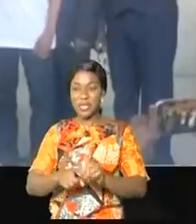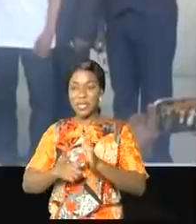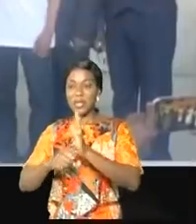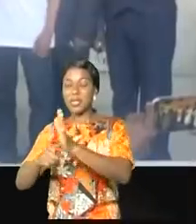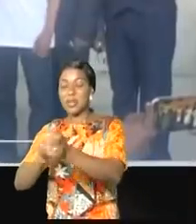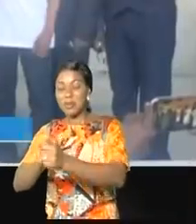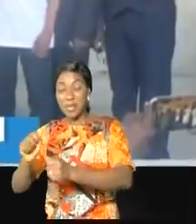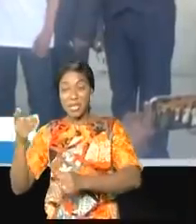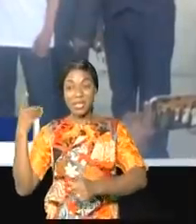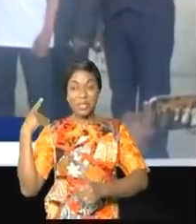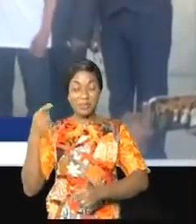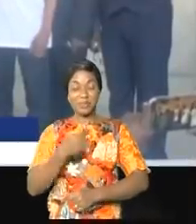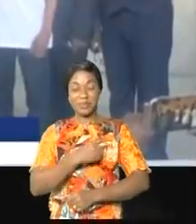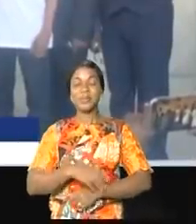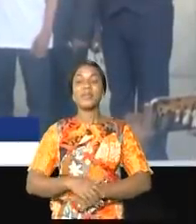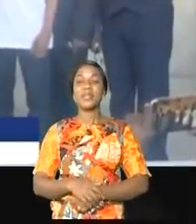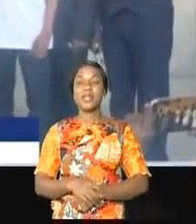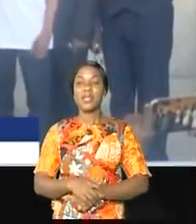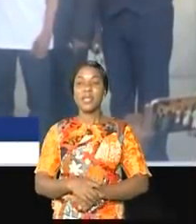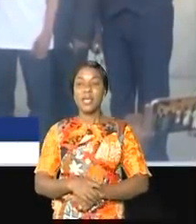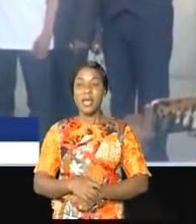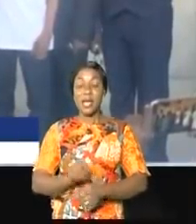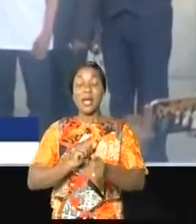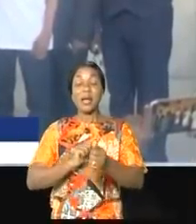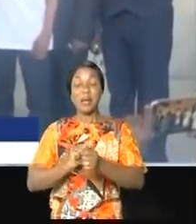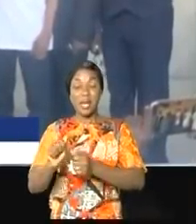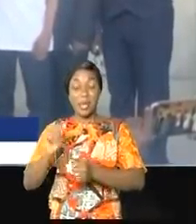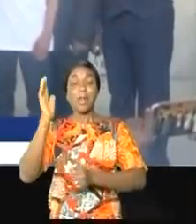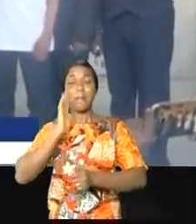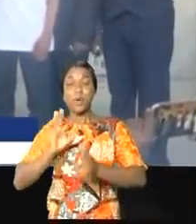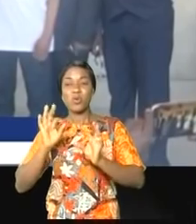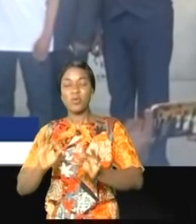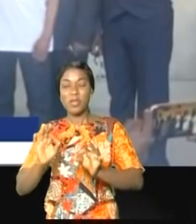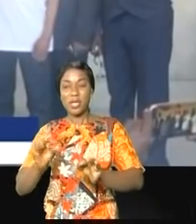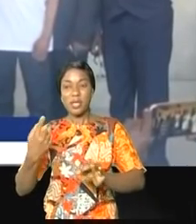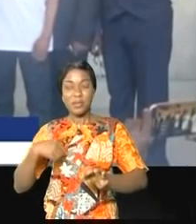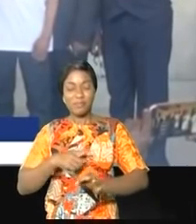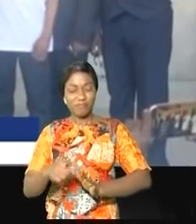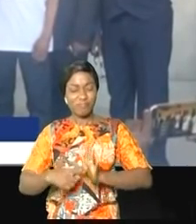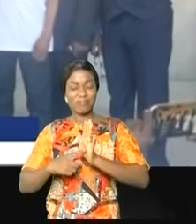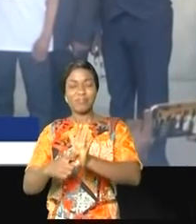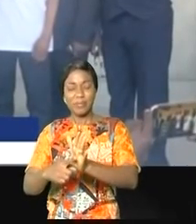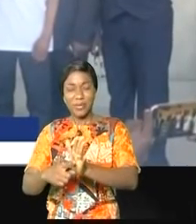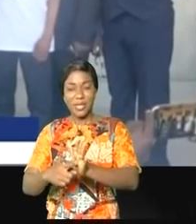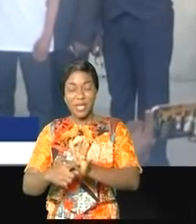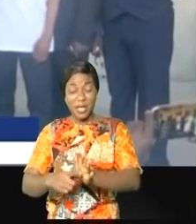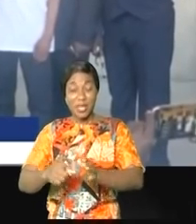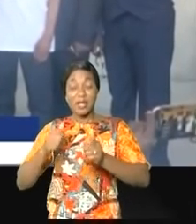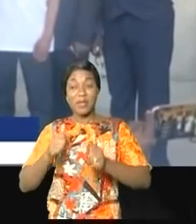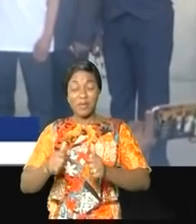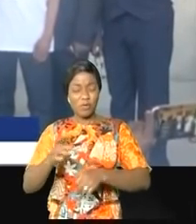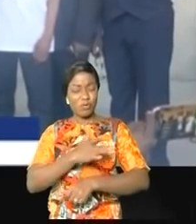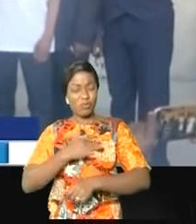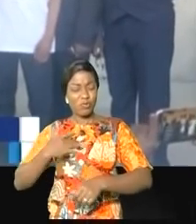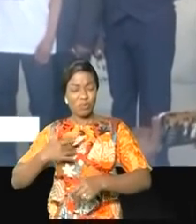À la suite de cette bonne nouvelle, nous vous joignons avec vaillance pour vous présenter nos vives et sincères félicitations au nom de